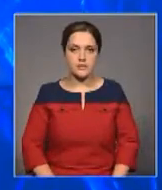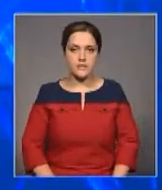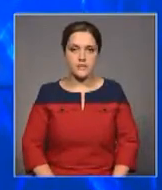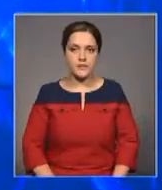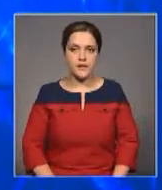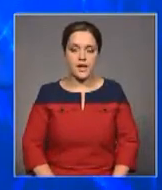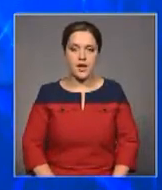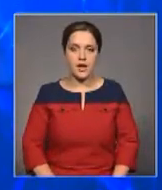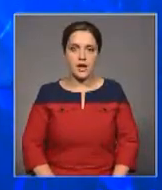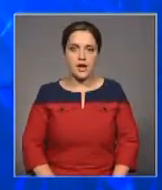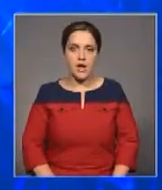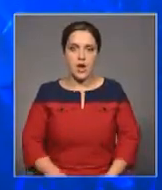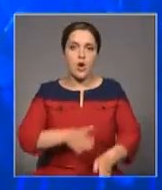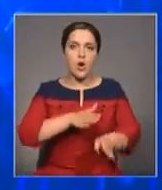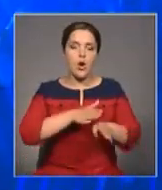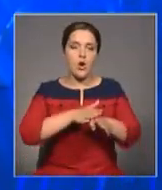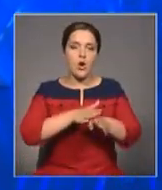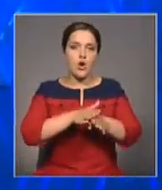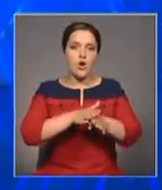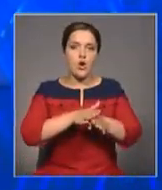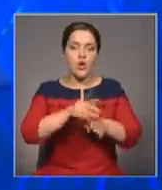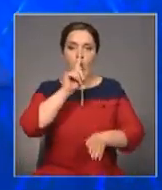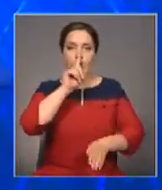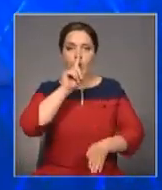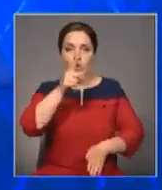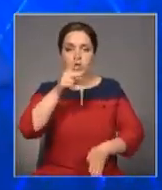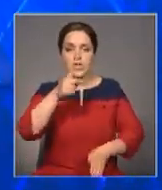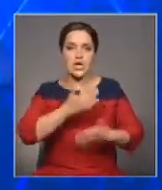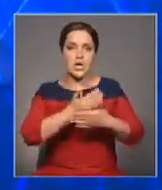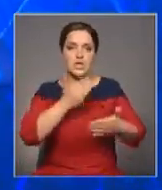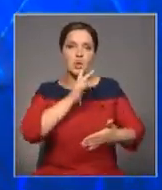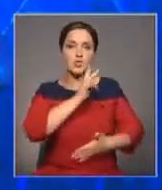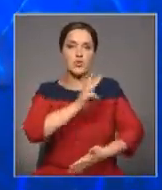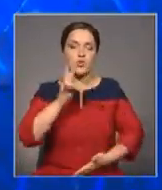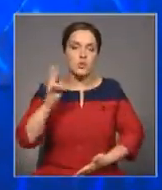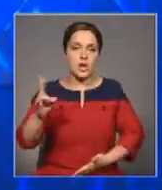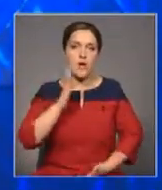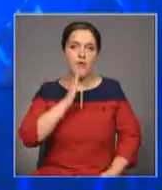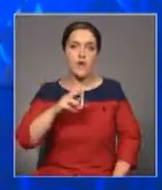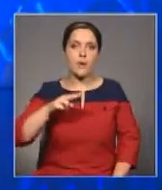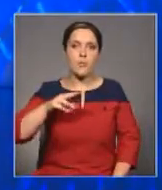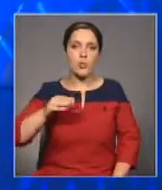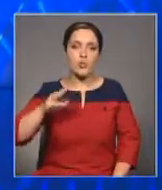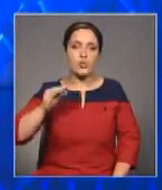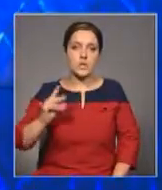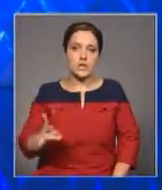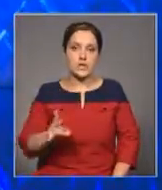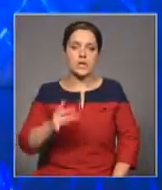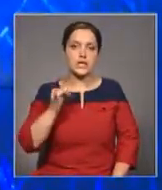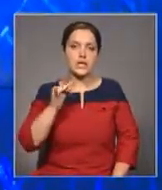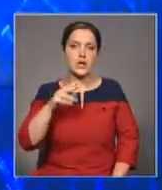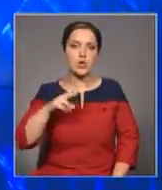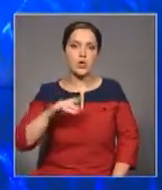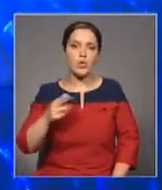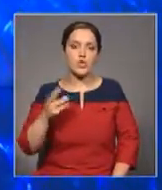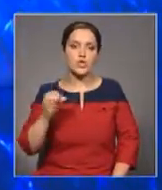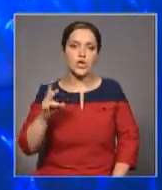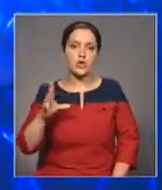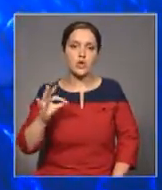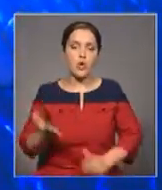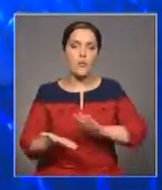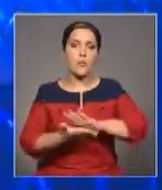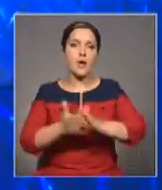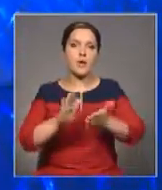Ровно год назад в Эстане Нурсултан Назарбаев, Владимир Путин и Александр Лукашенко подписали договор об образовании